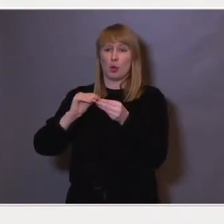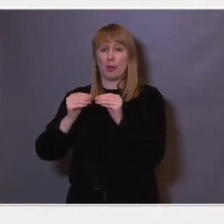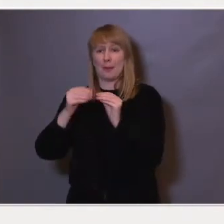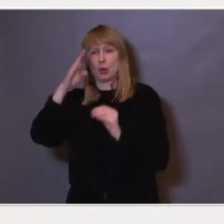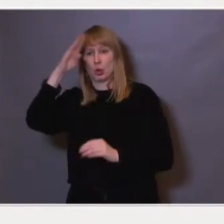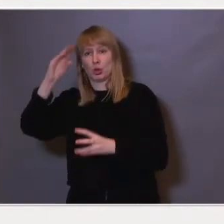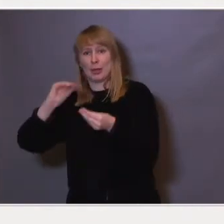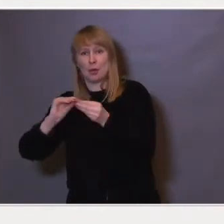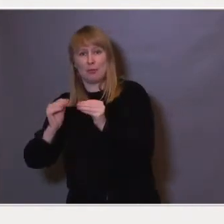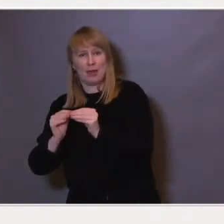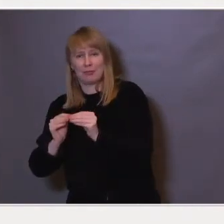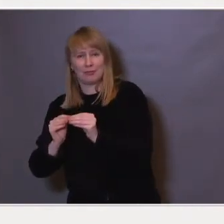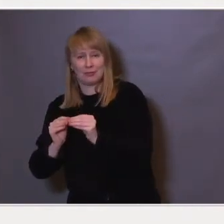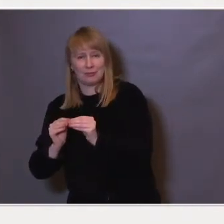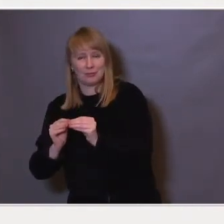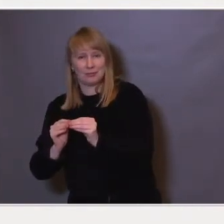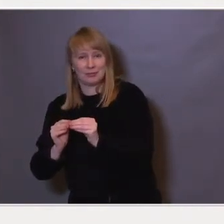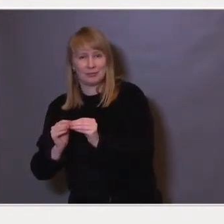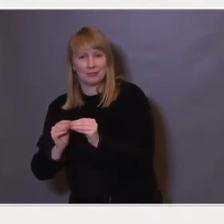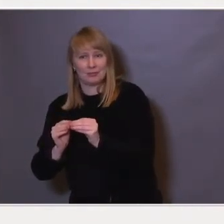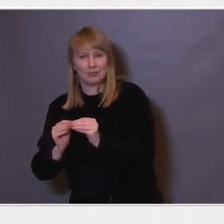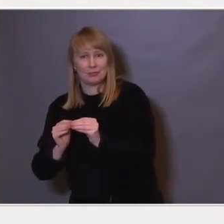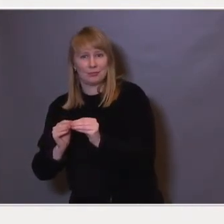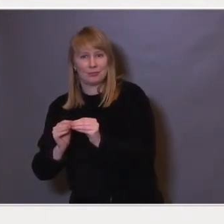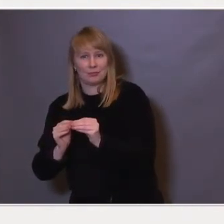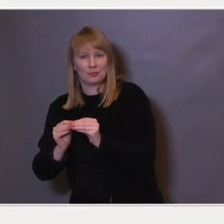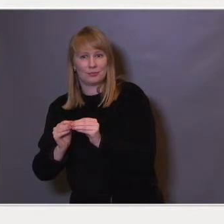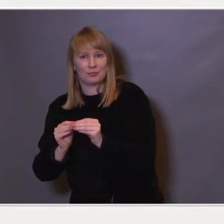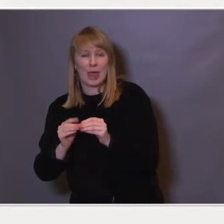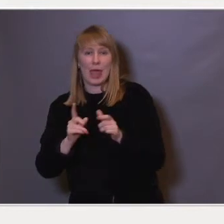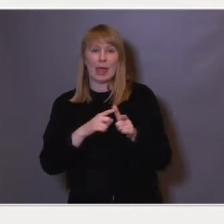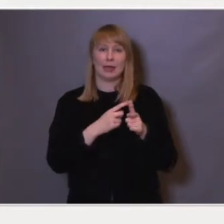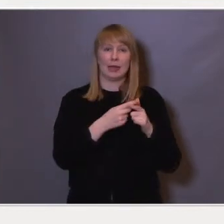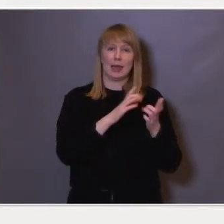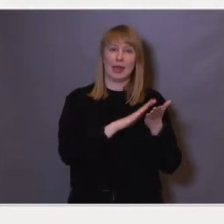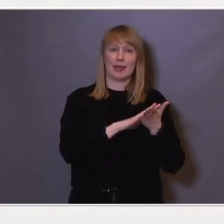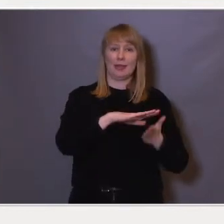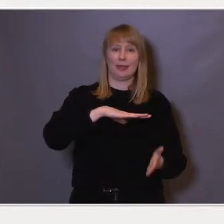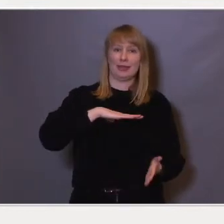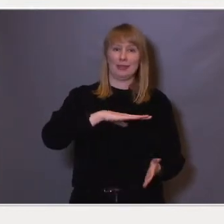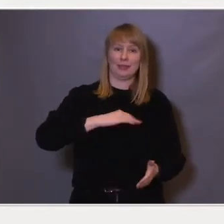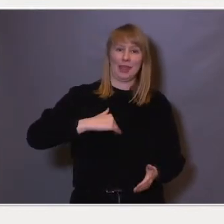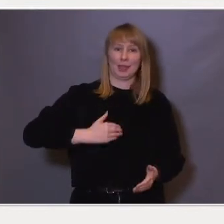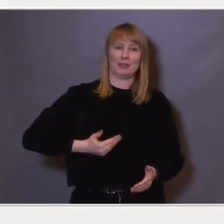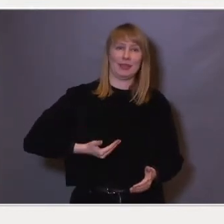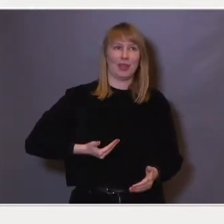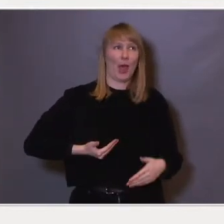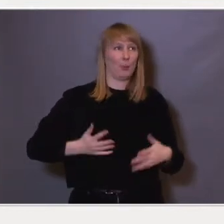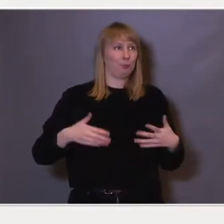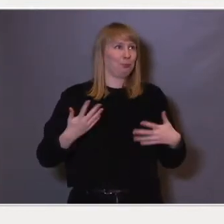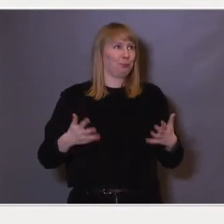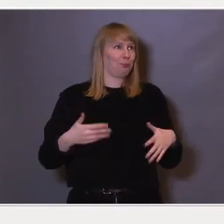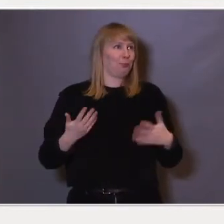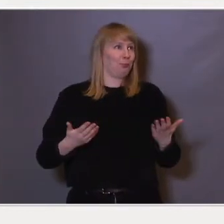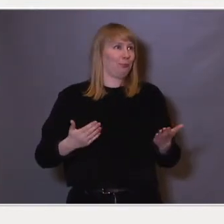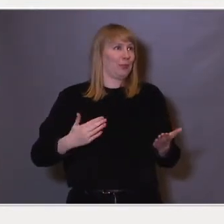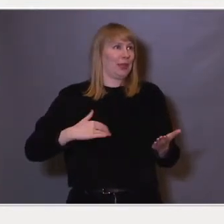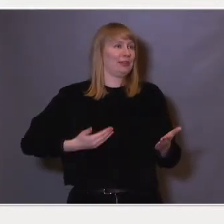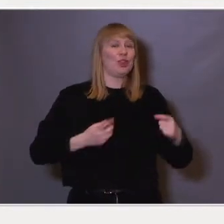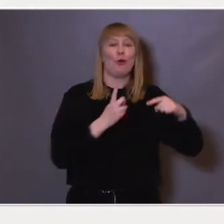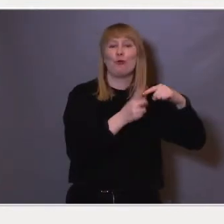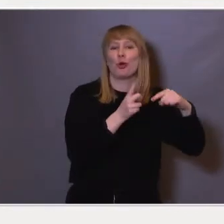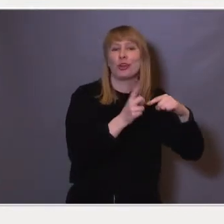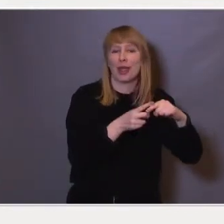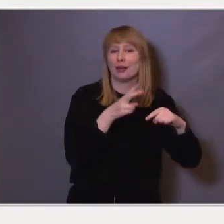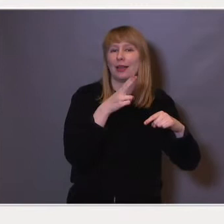et rent gutte- eller mannsproblem mot et rent jente- eller kvinne- hva skal jeg si, en kvinnefordel.